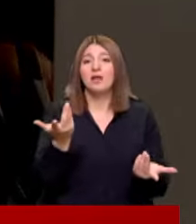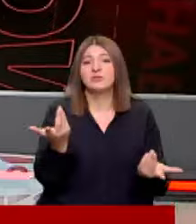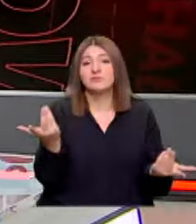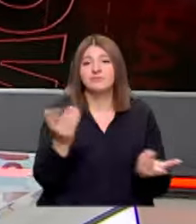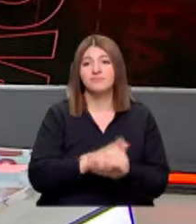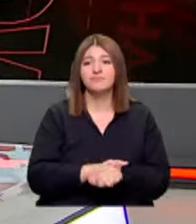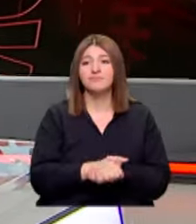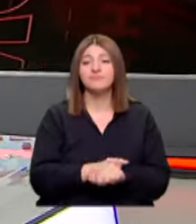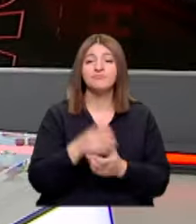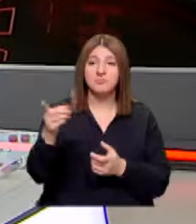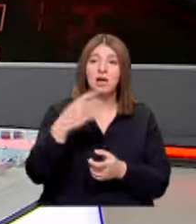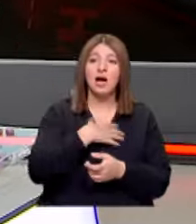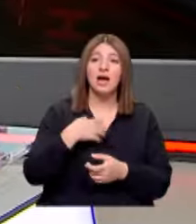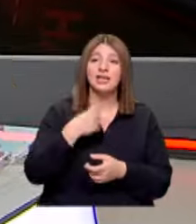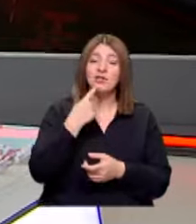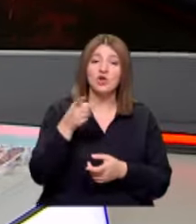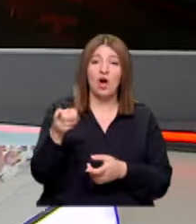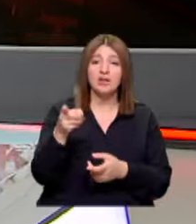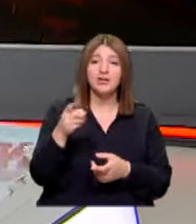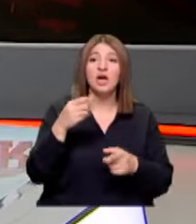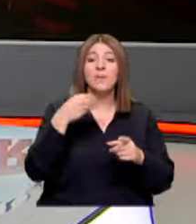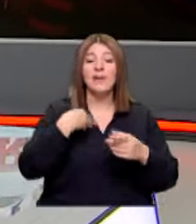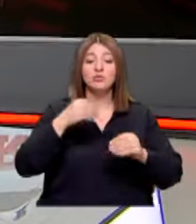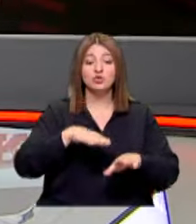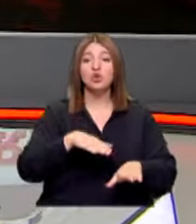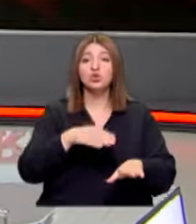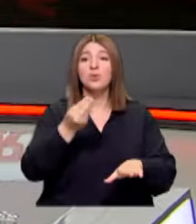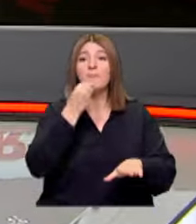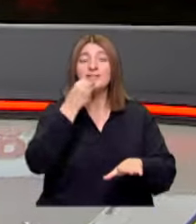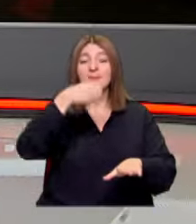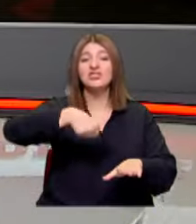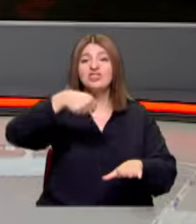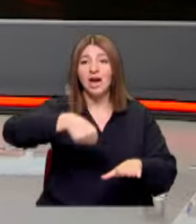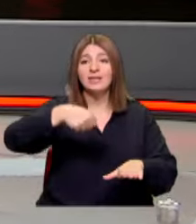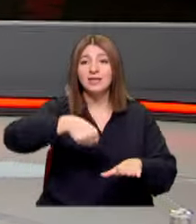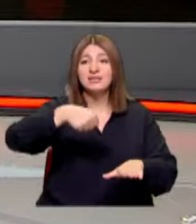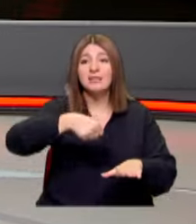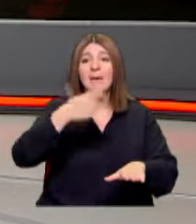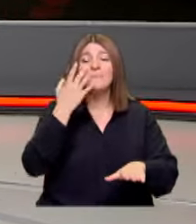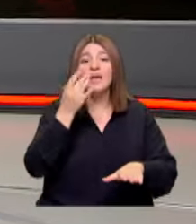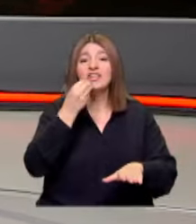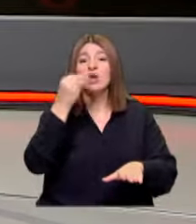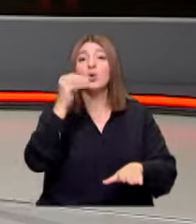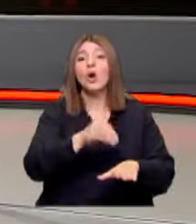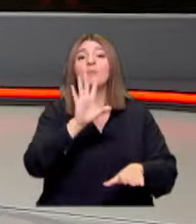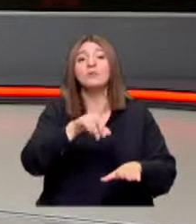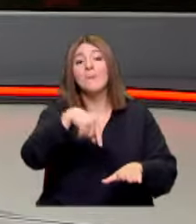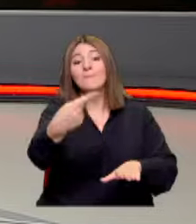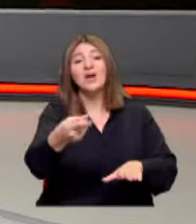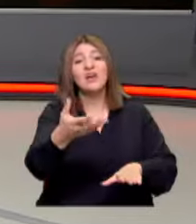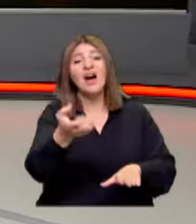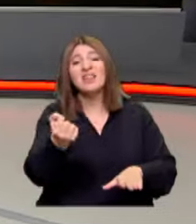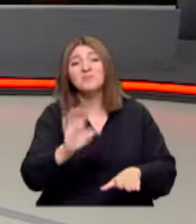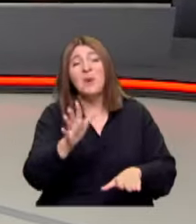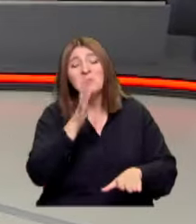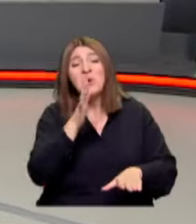Bakın bir anne diyor ki orada Çocuğumun beslenme çantasına diyor belli yiyecekleri koyamıyorum Çünkü başkası